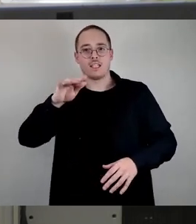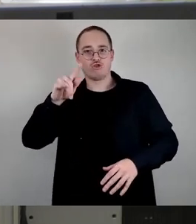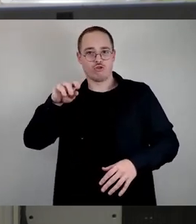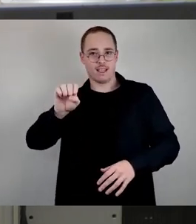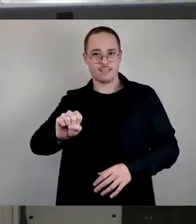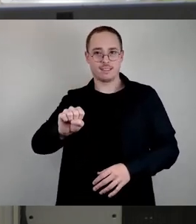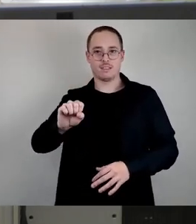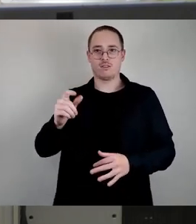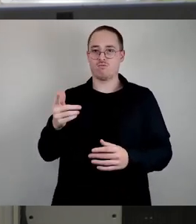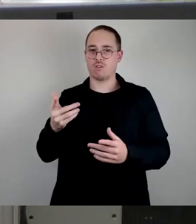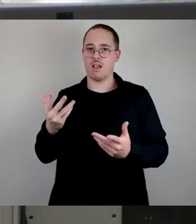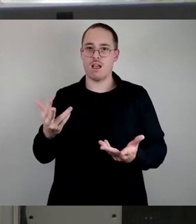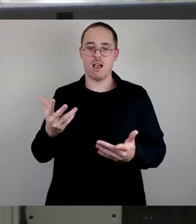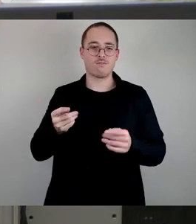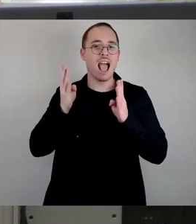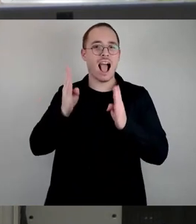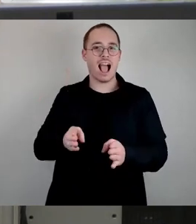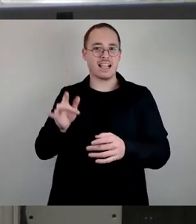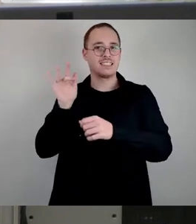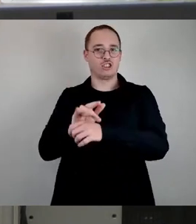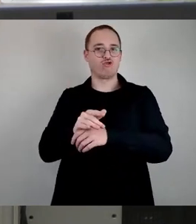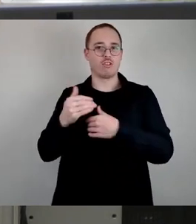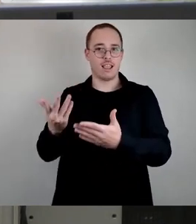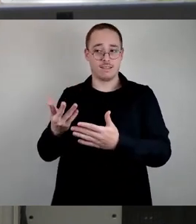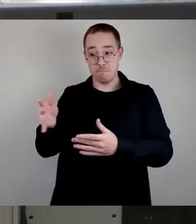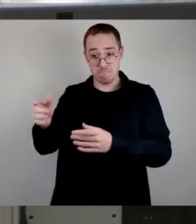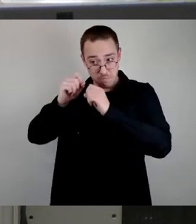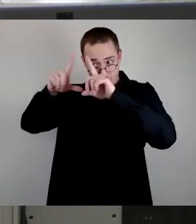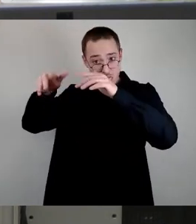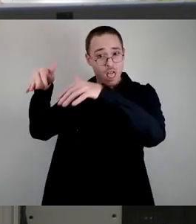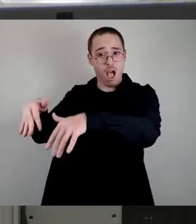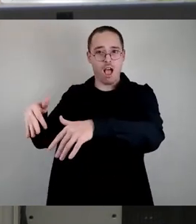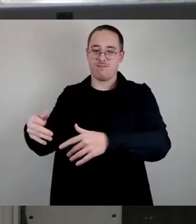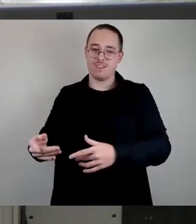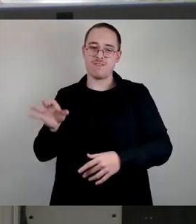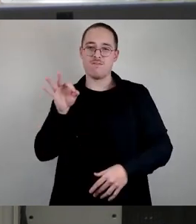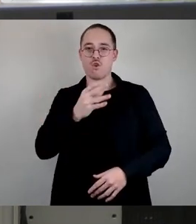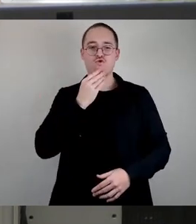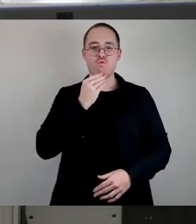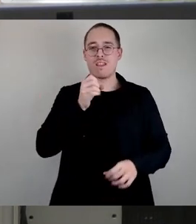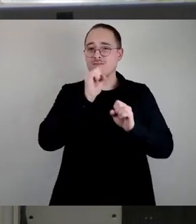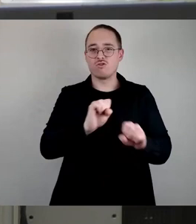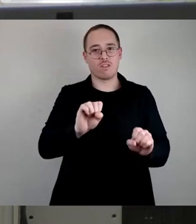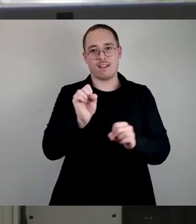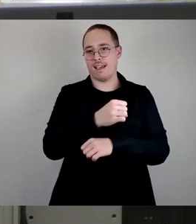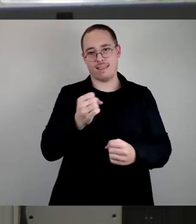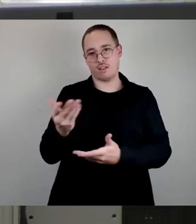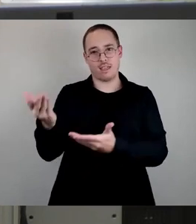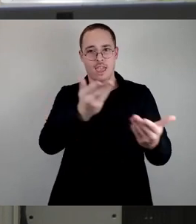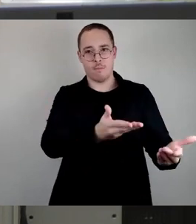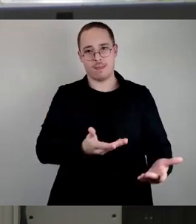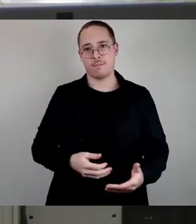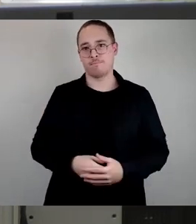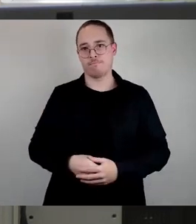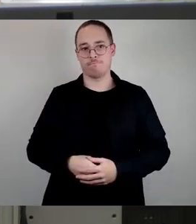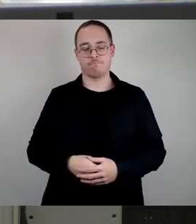Sicherheit bietet. Antisemitismus, auch das Thema an diesem Abend, Antisemitismus, da müssen